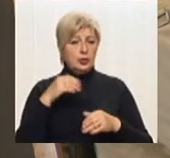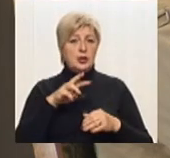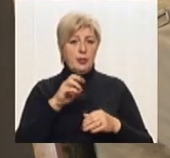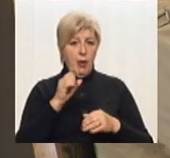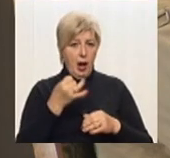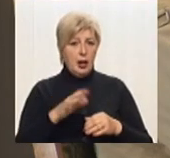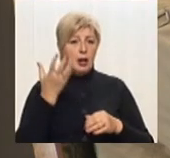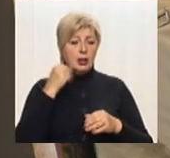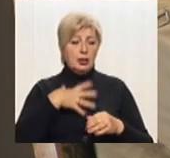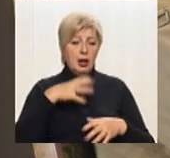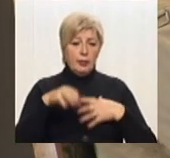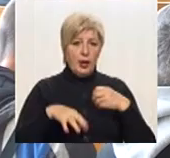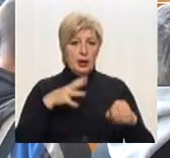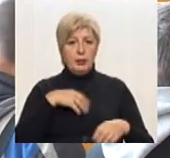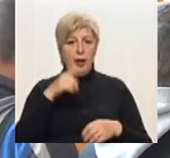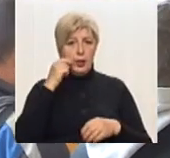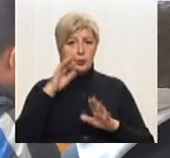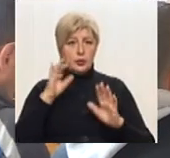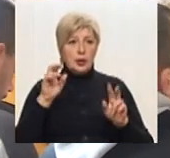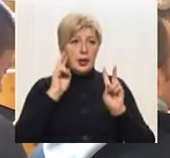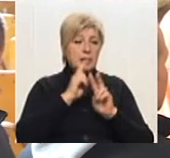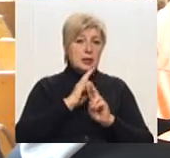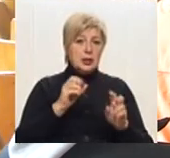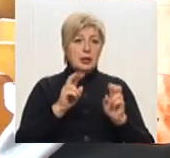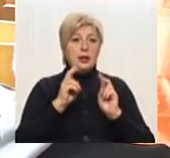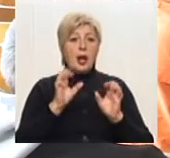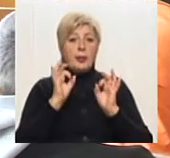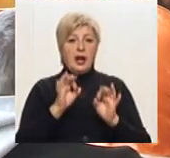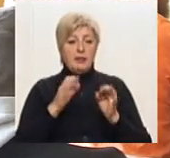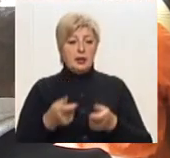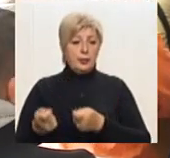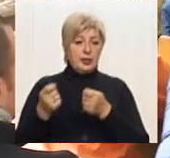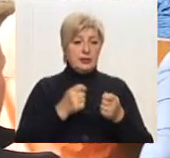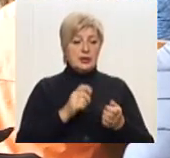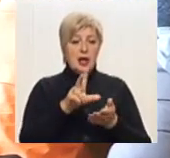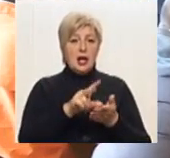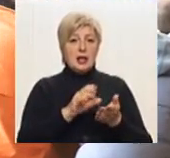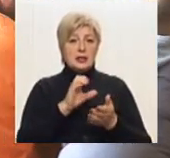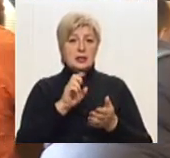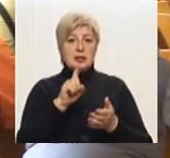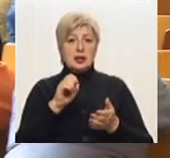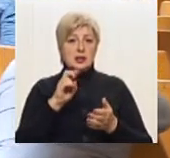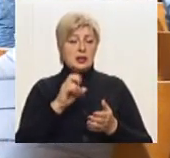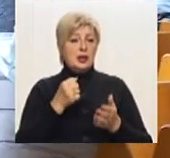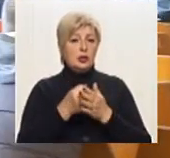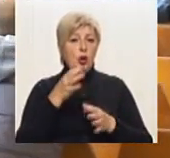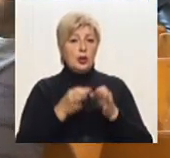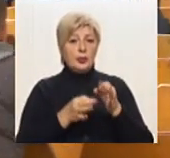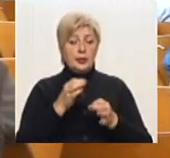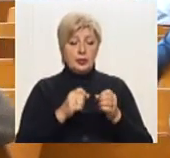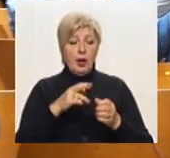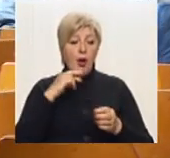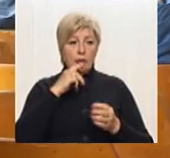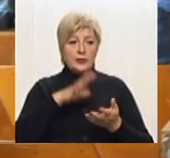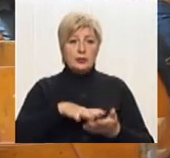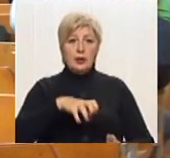пасічників гинули бджоли, не знали навіть, як правильно доставити зразки до лабораторії, адже отрута випаровувалася. Щодо потрави пасічник